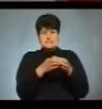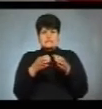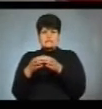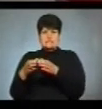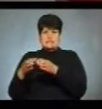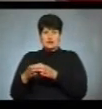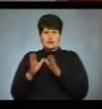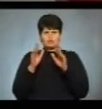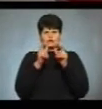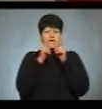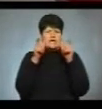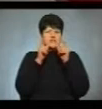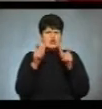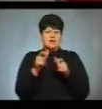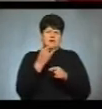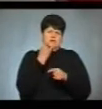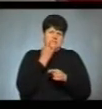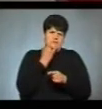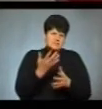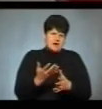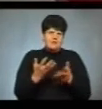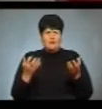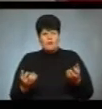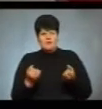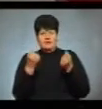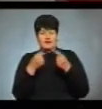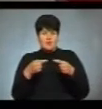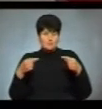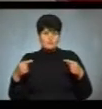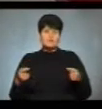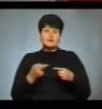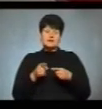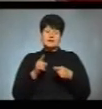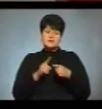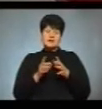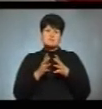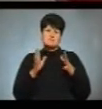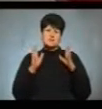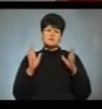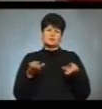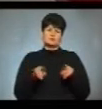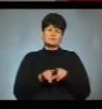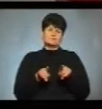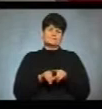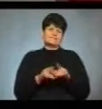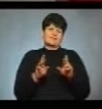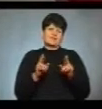будуть кричати чи свистати в підтримку і так далі. І це більше буде нагадувати, скажімо так,